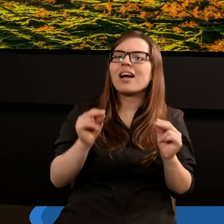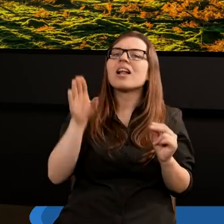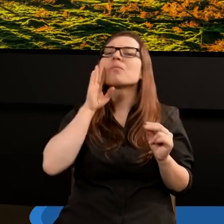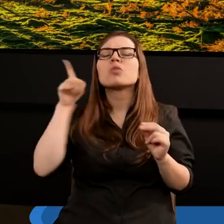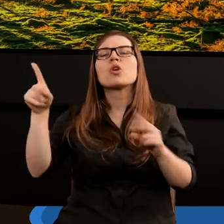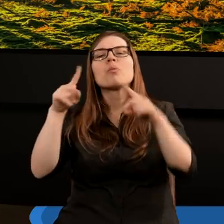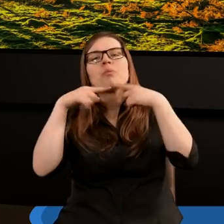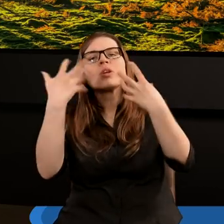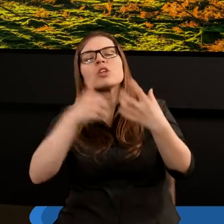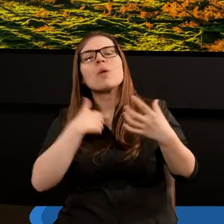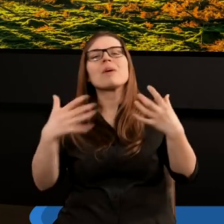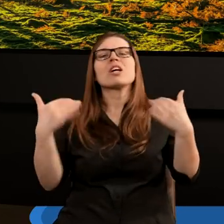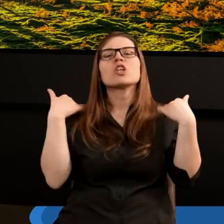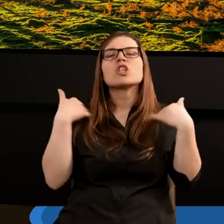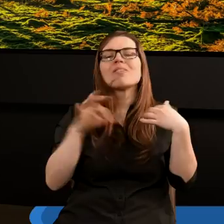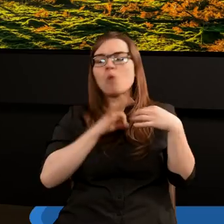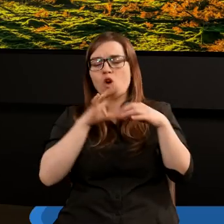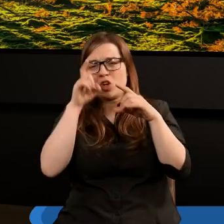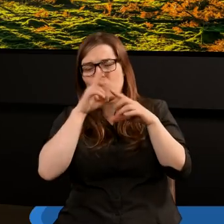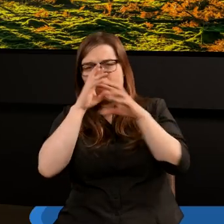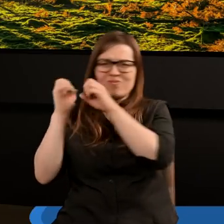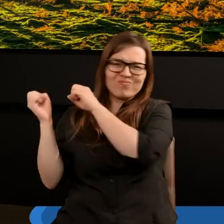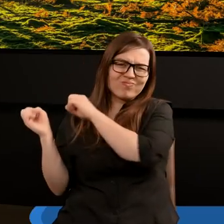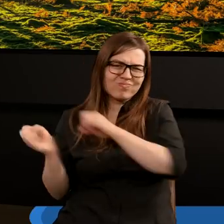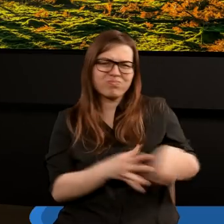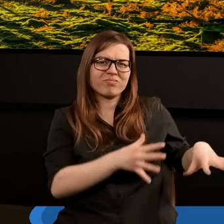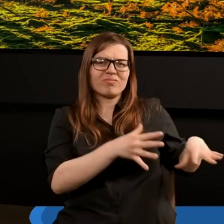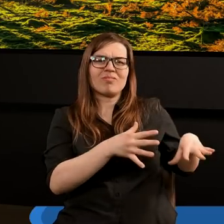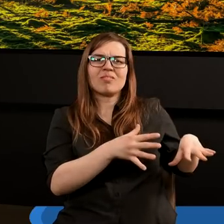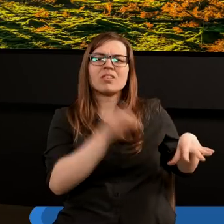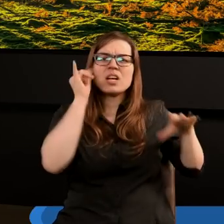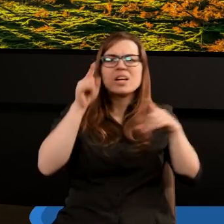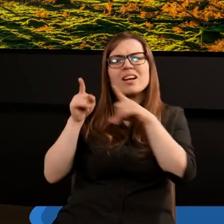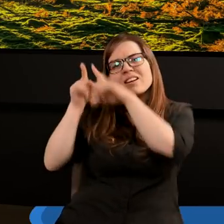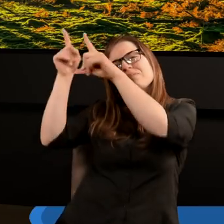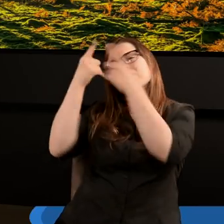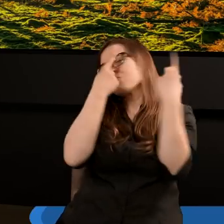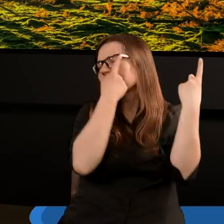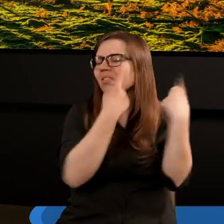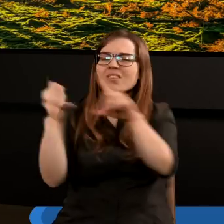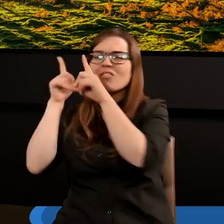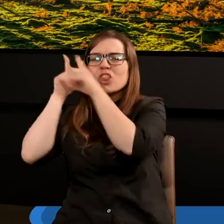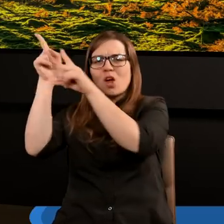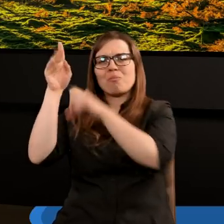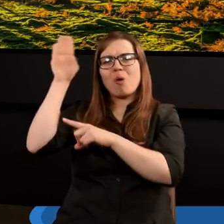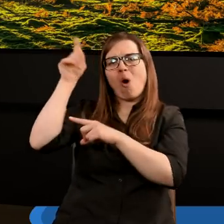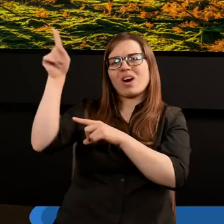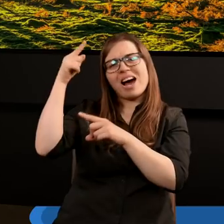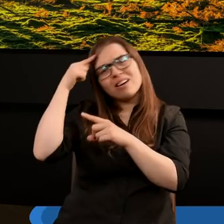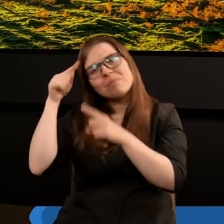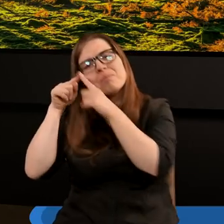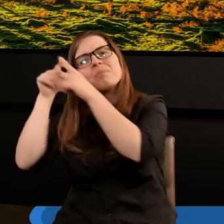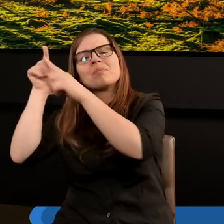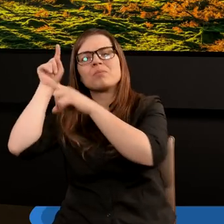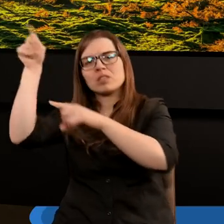powiedziałeś zostawić to doczesne życie, zostawić zło, które gdzieś nam towarzyszy i uwielbić Boga, uszanować, pójść za Nim. Jest taki przepiękny